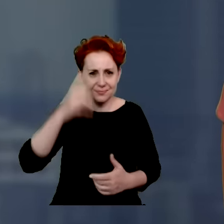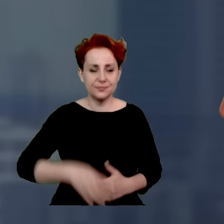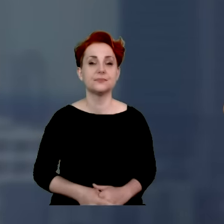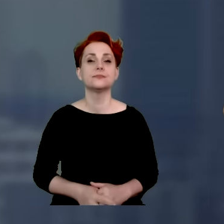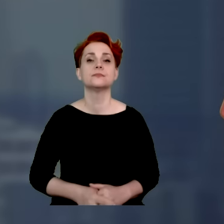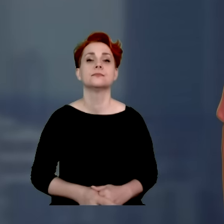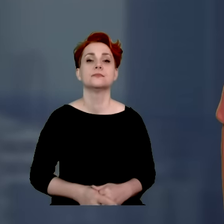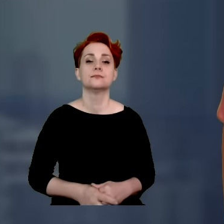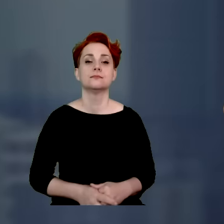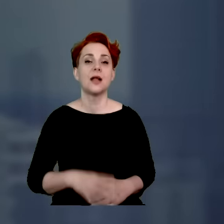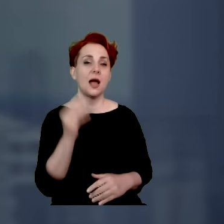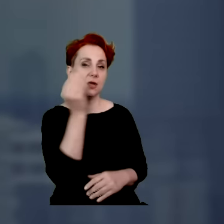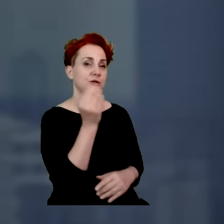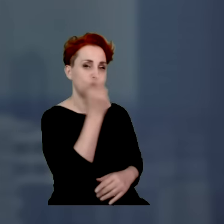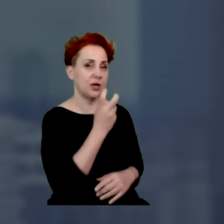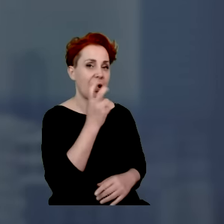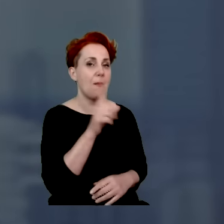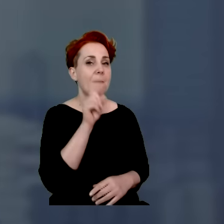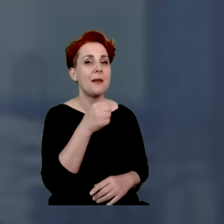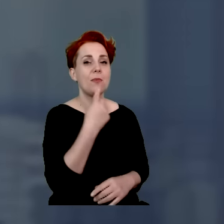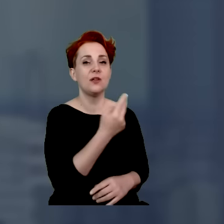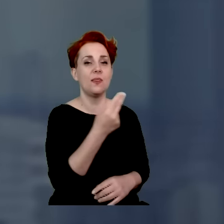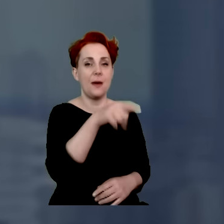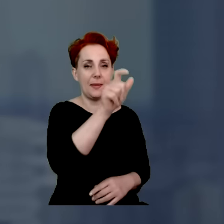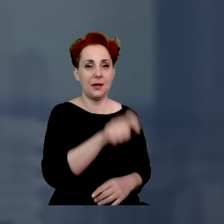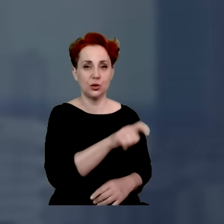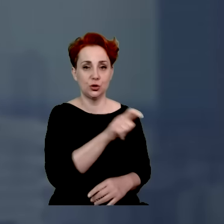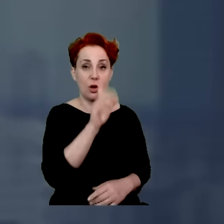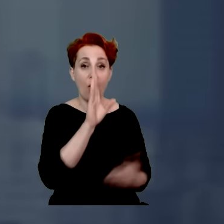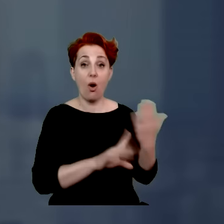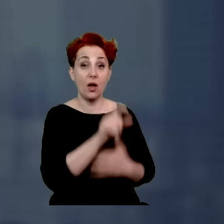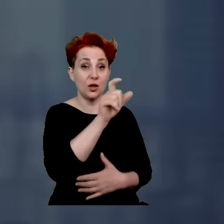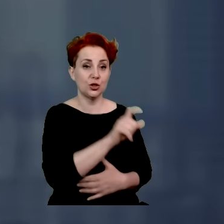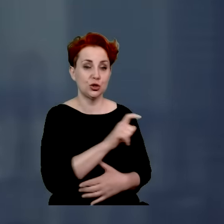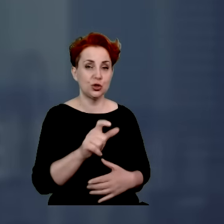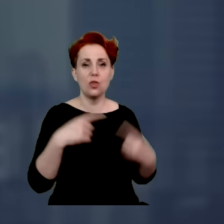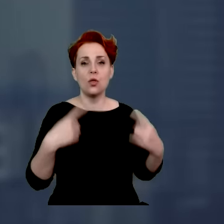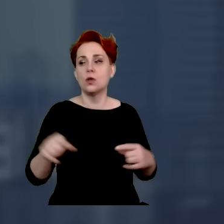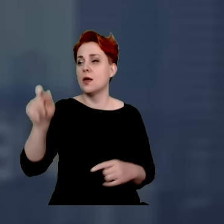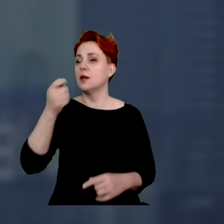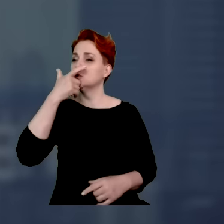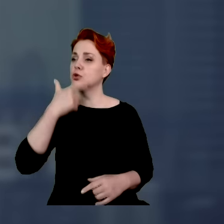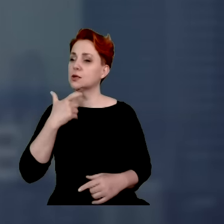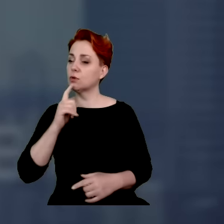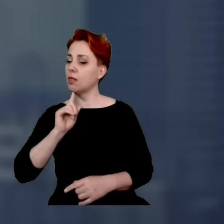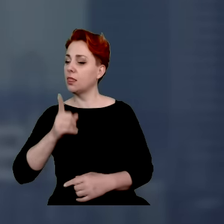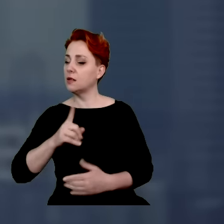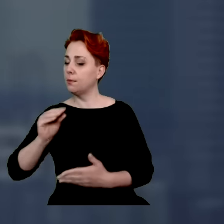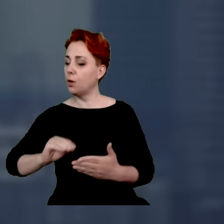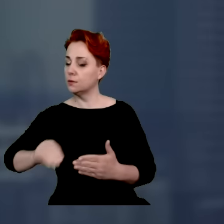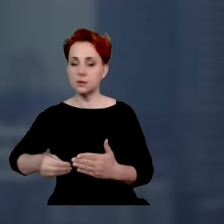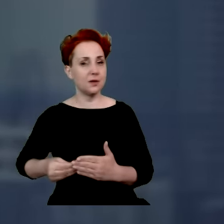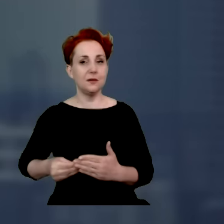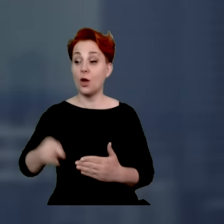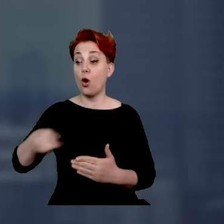ciekawostkę, bo wspomniał pan o krzyżach i okazuje się, że te krzyże, to nie było tak, że Rafał Trzaskowski usiadł i wydał takie zarządzenie. On zrobił